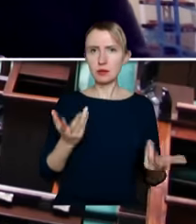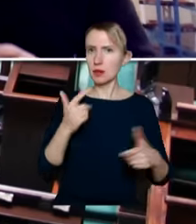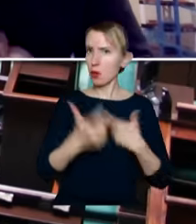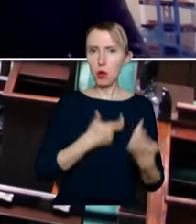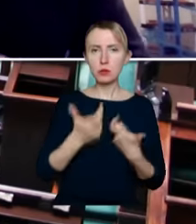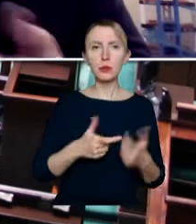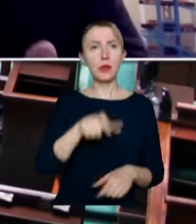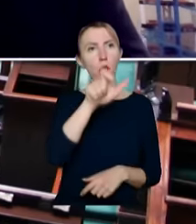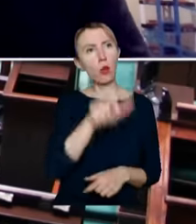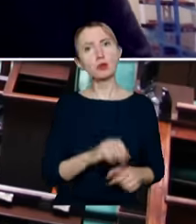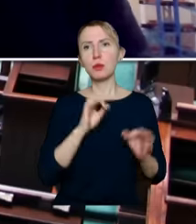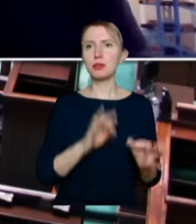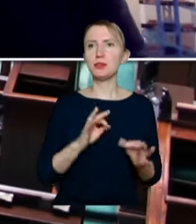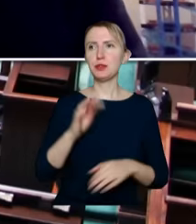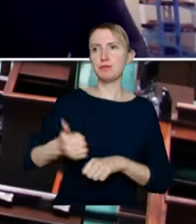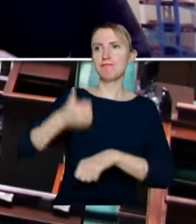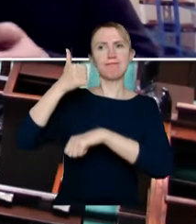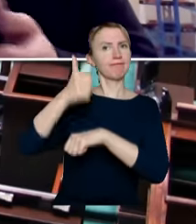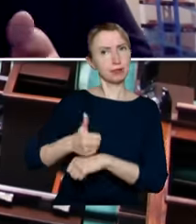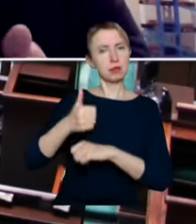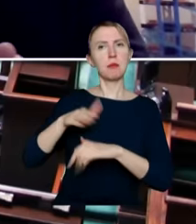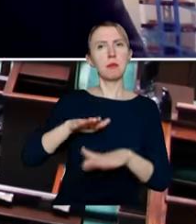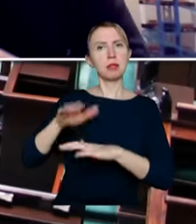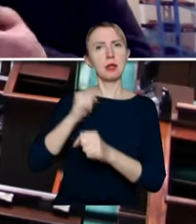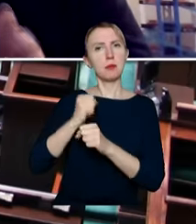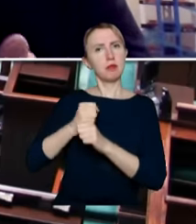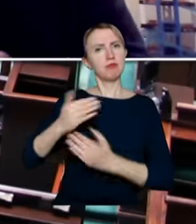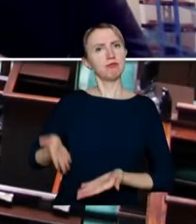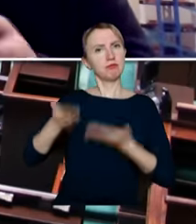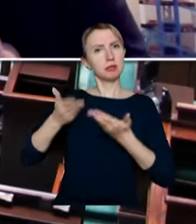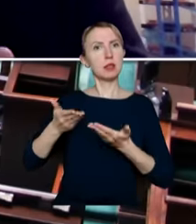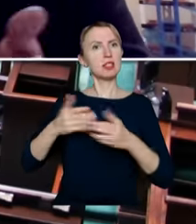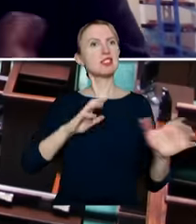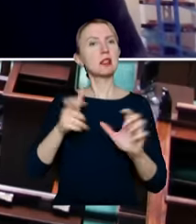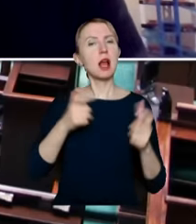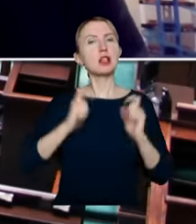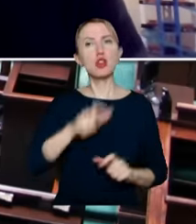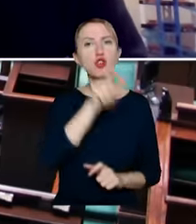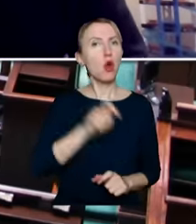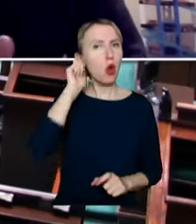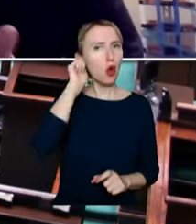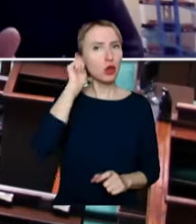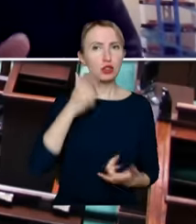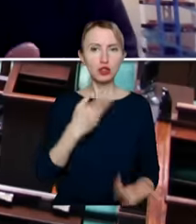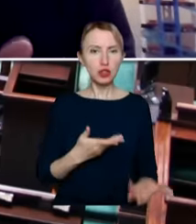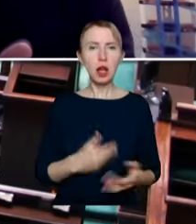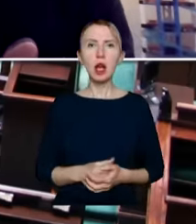osoba, która dzisiaj piastuje bardzo wysokie stanowisko zastrasza rolnika, rolniczkę, kobietę, która